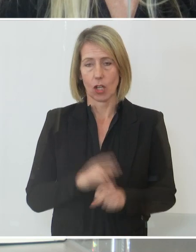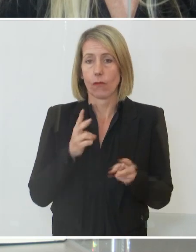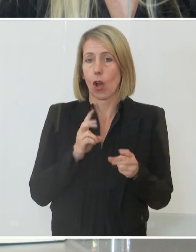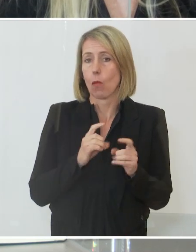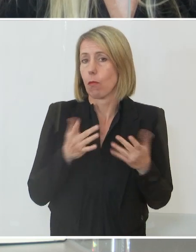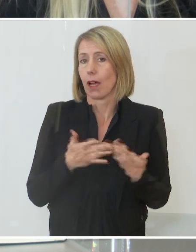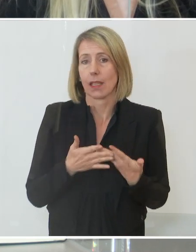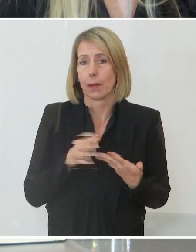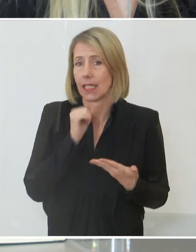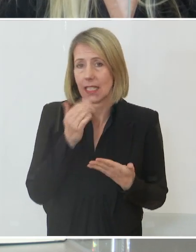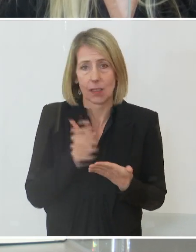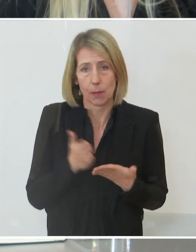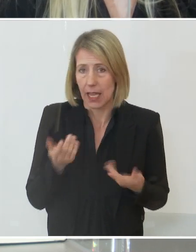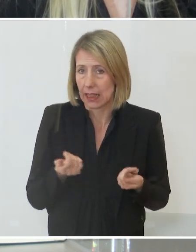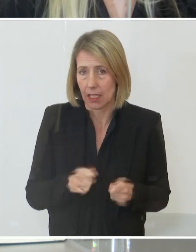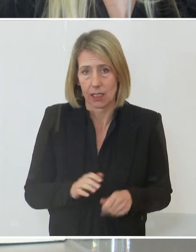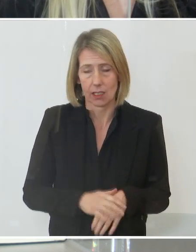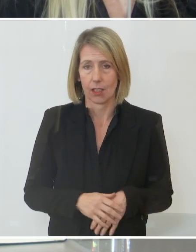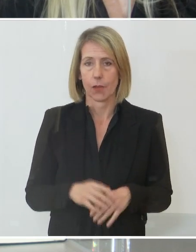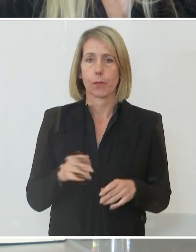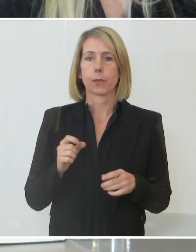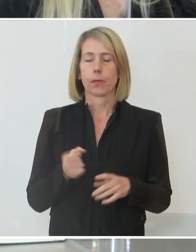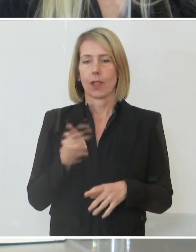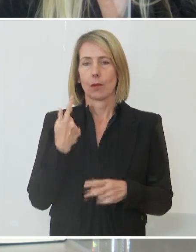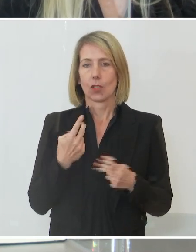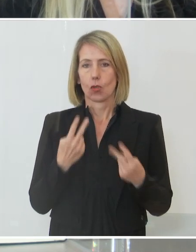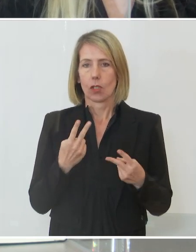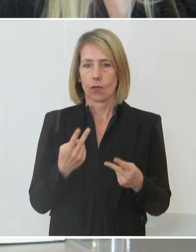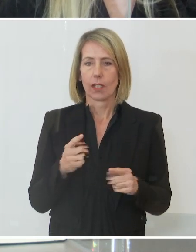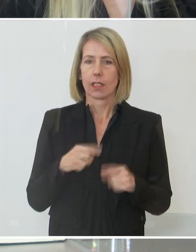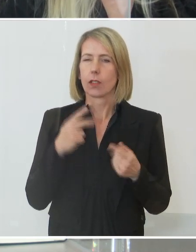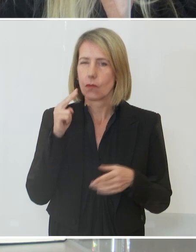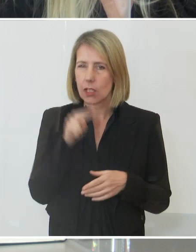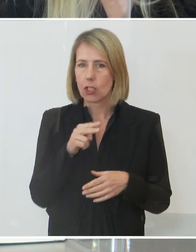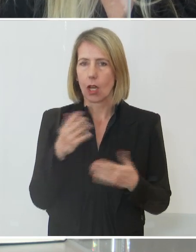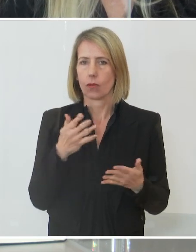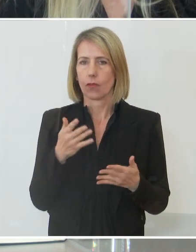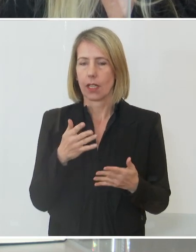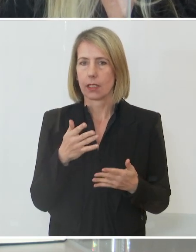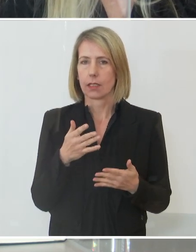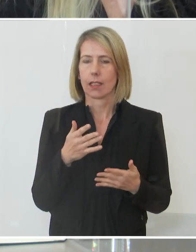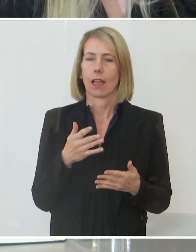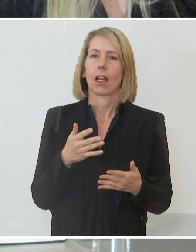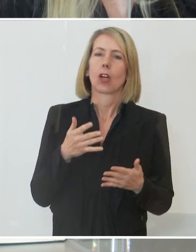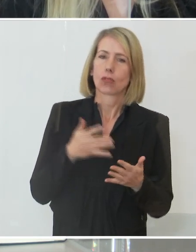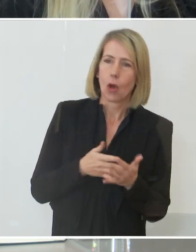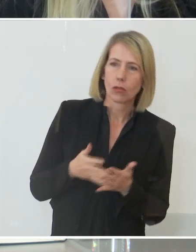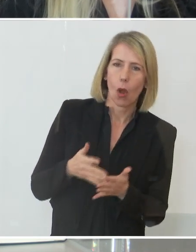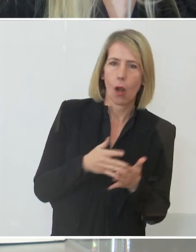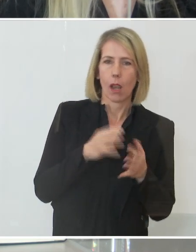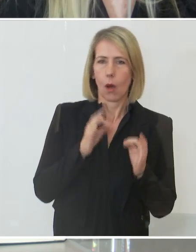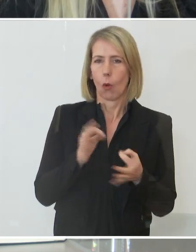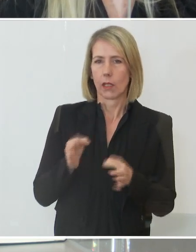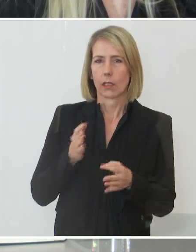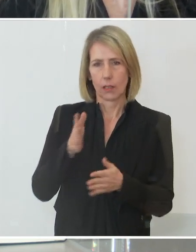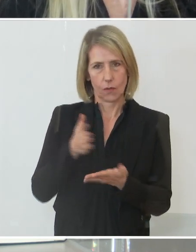ist noch nicht beendet. Und ganz besonders werden wir darauf schauen, dass ordentliche Kontrollen gemacht werden.